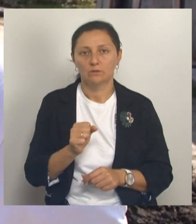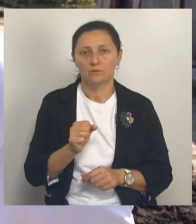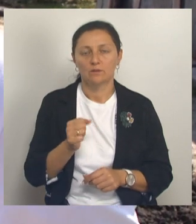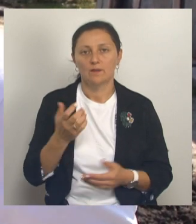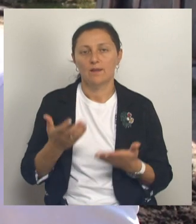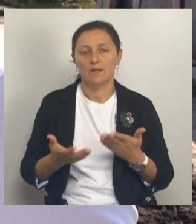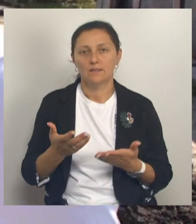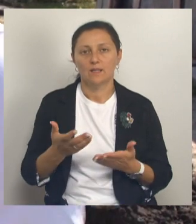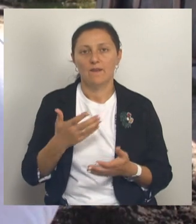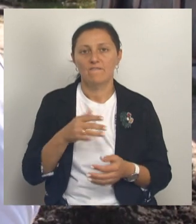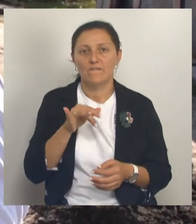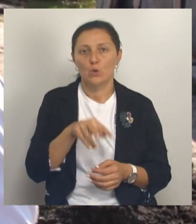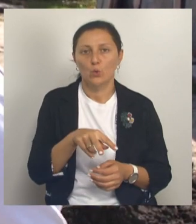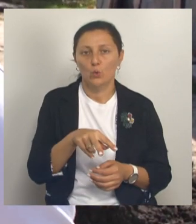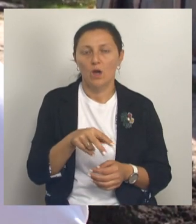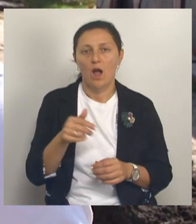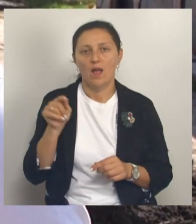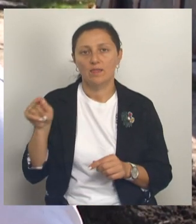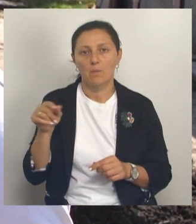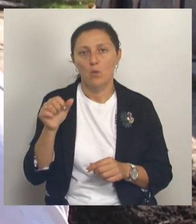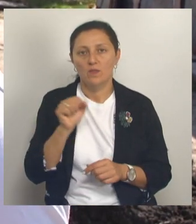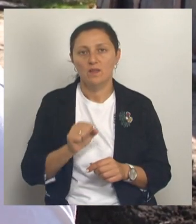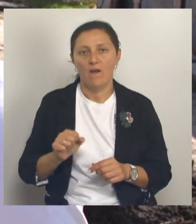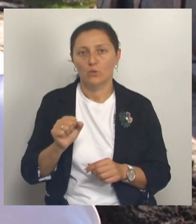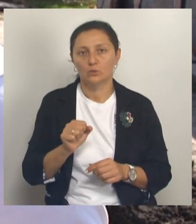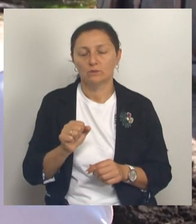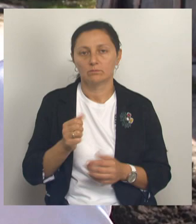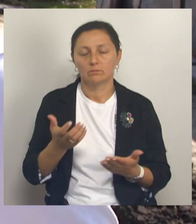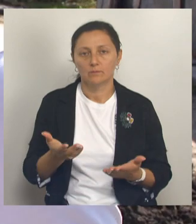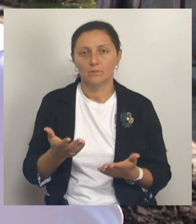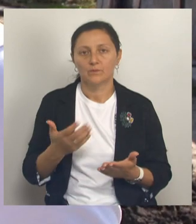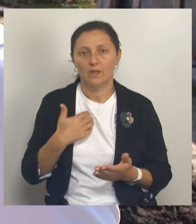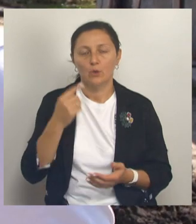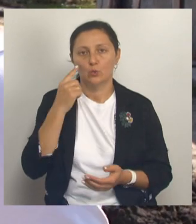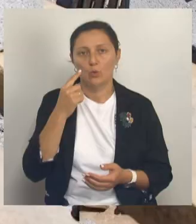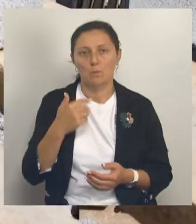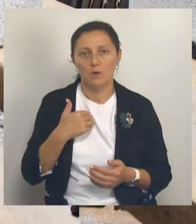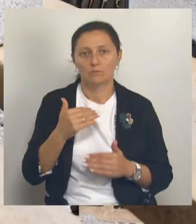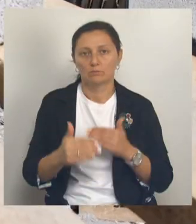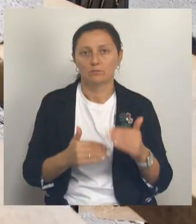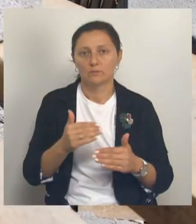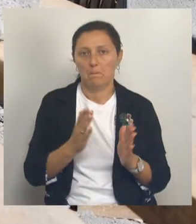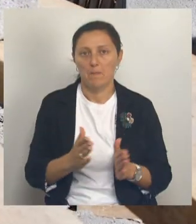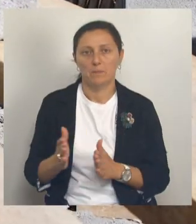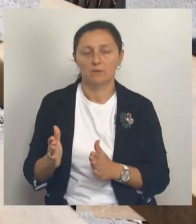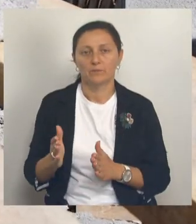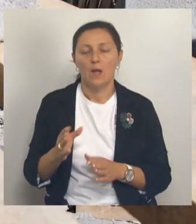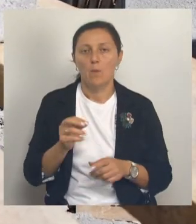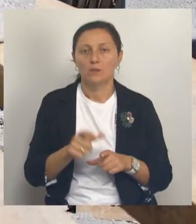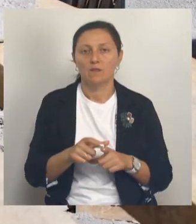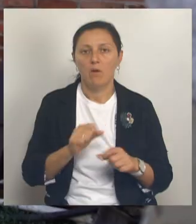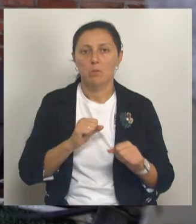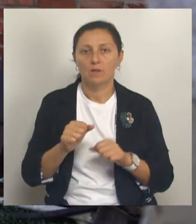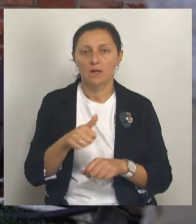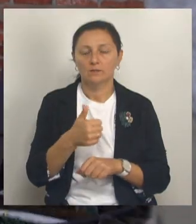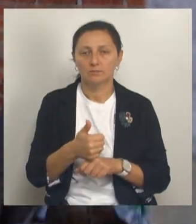там мы в июле, здесь это значит у нас август. Вот. Ну, я думаю, мы идем в ритме. По словам подрядчика, завершить